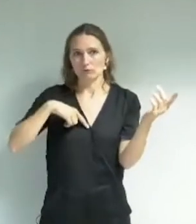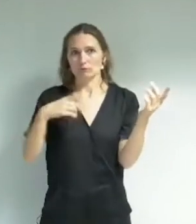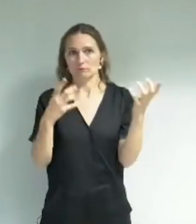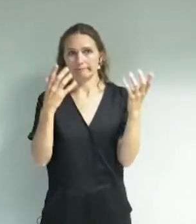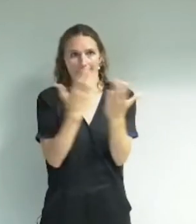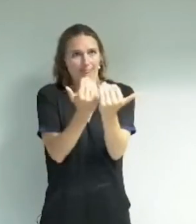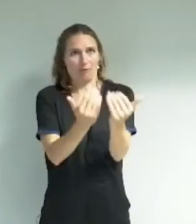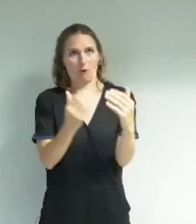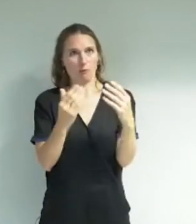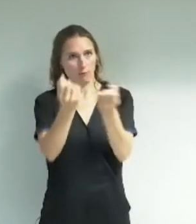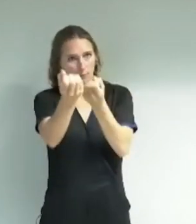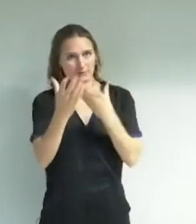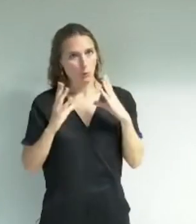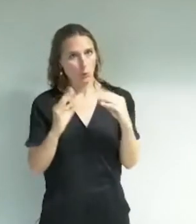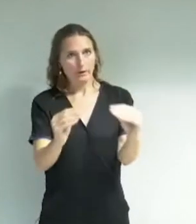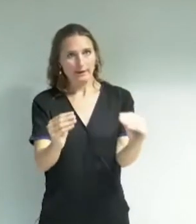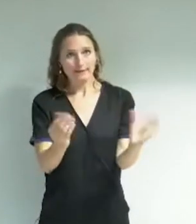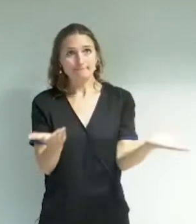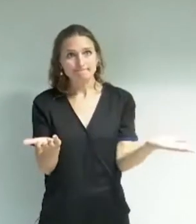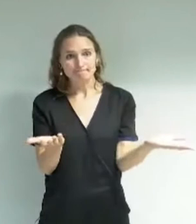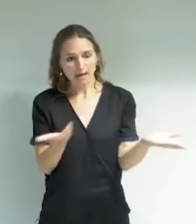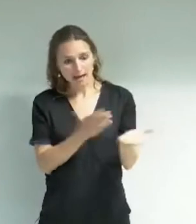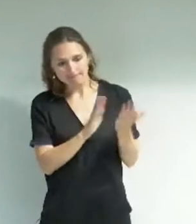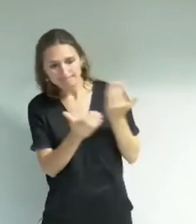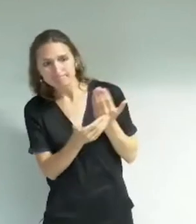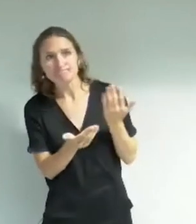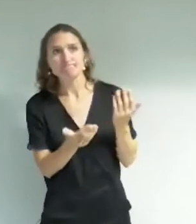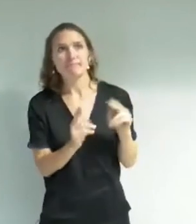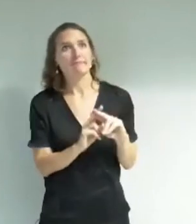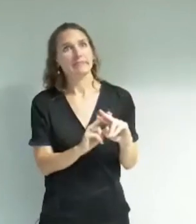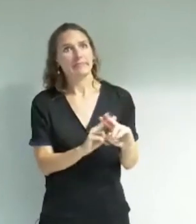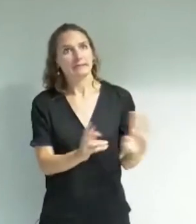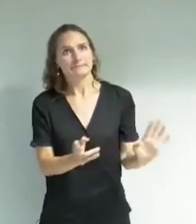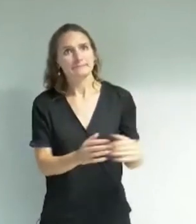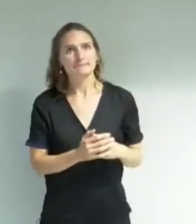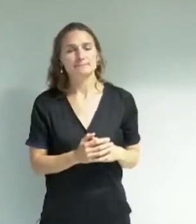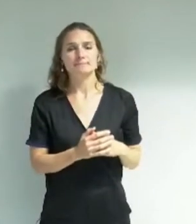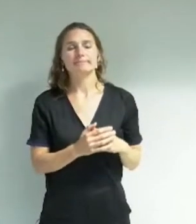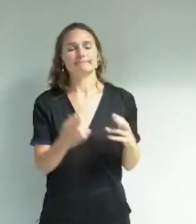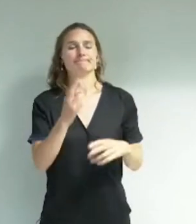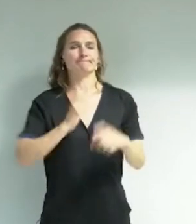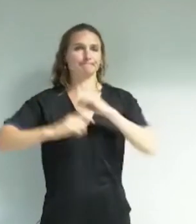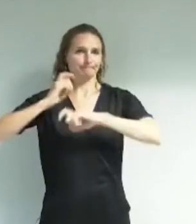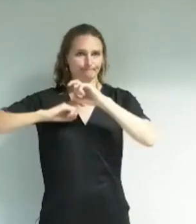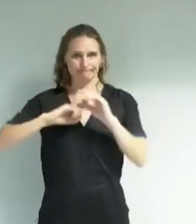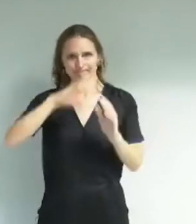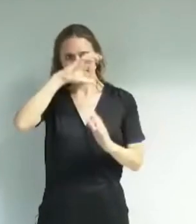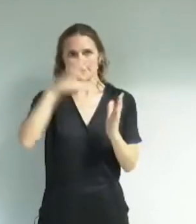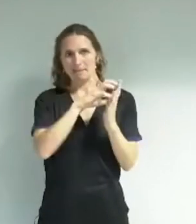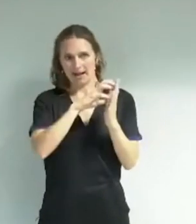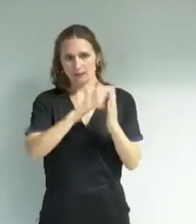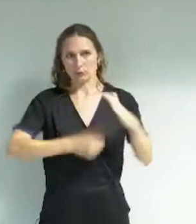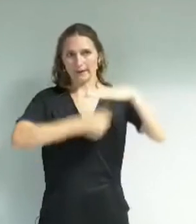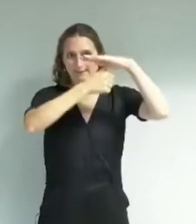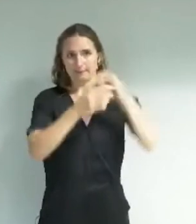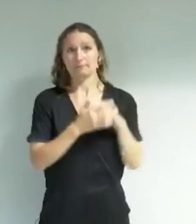vous, je l'espère, ne tarderez pas à nous faire sur cette question de la culture. Pour en revenir à la délibération, dans les premières pages, vous faites l'inventaire